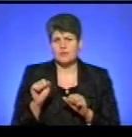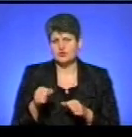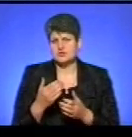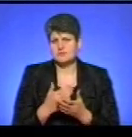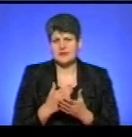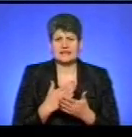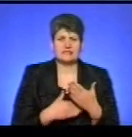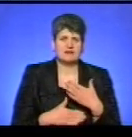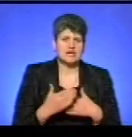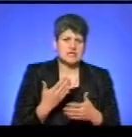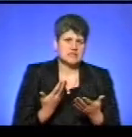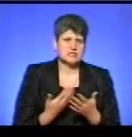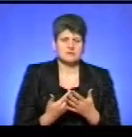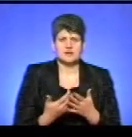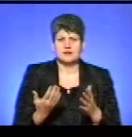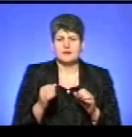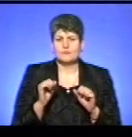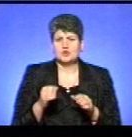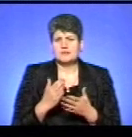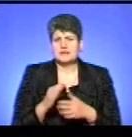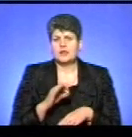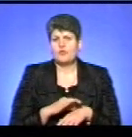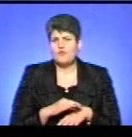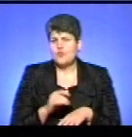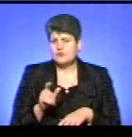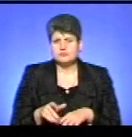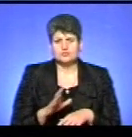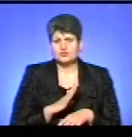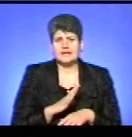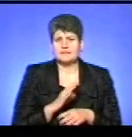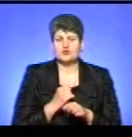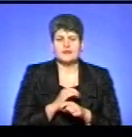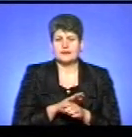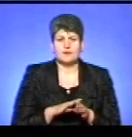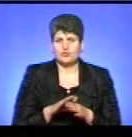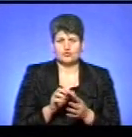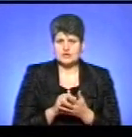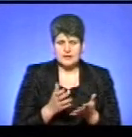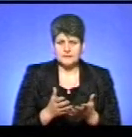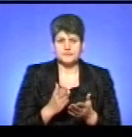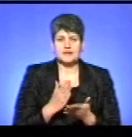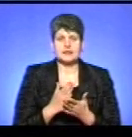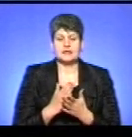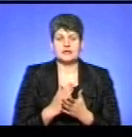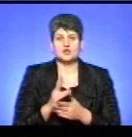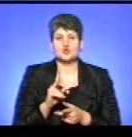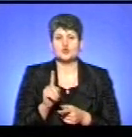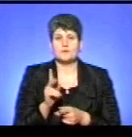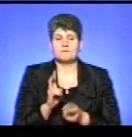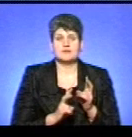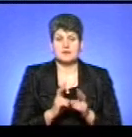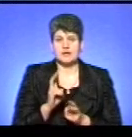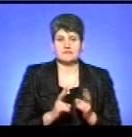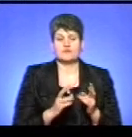хворобу і працювати на неповну занятість. Друге, що підприємство чи в